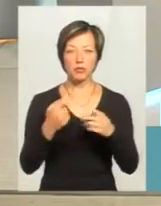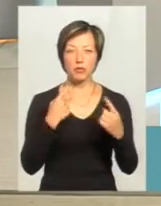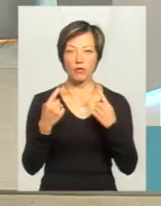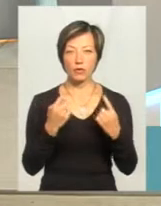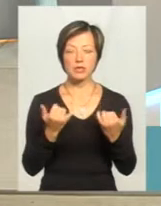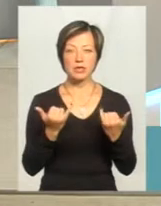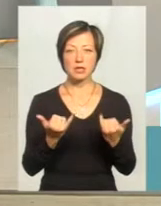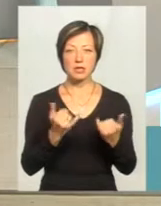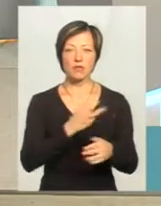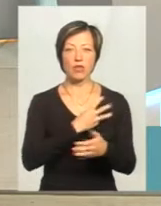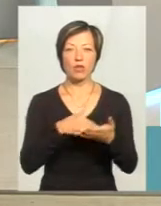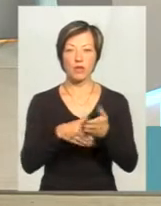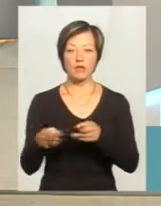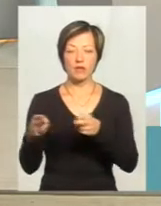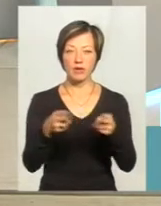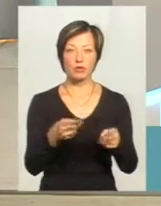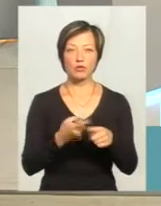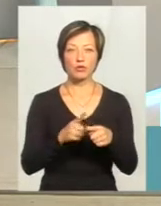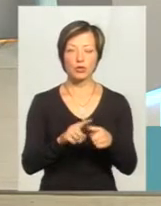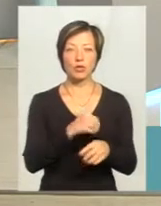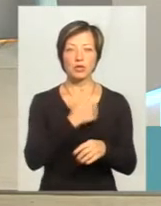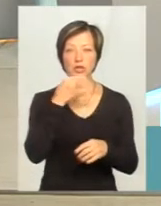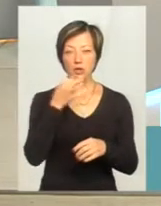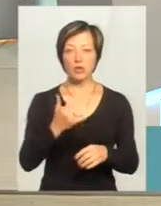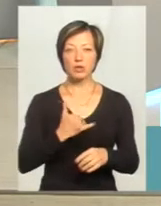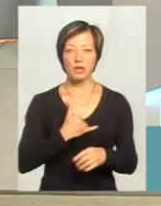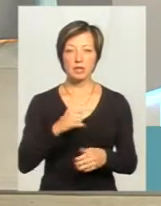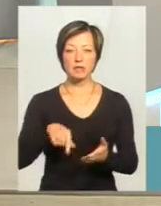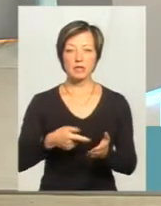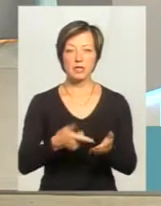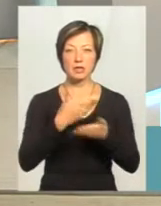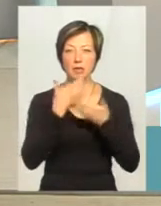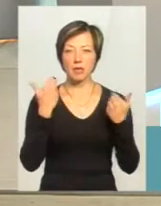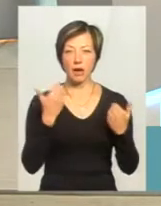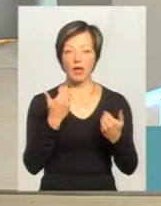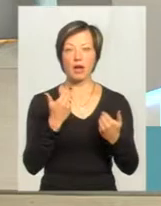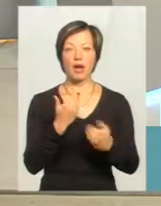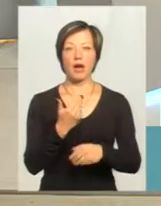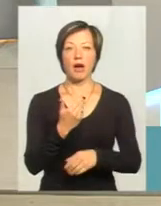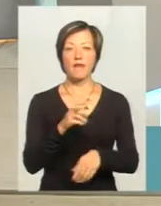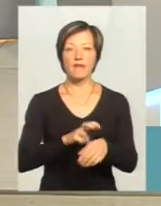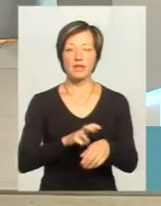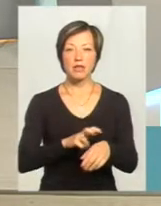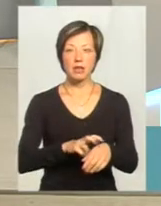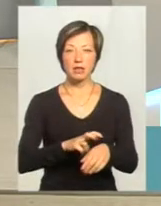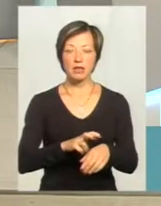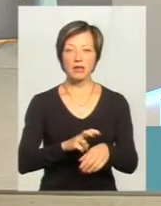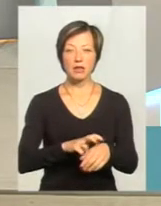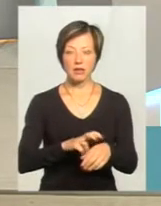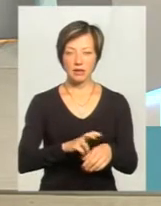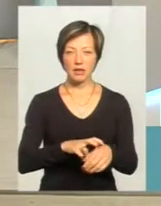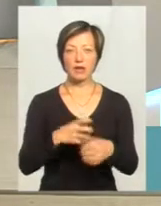Теж наші волонтери виїхали на це. Тому, що хочу сказати, у нас в місті немає ветеринарної швидкої допомоги. І сьогодні роль цієї